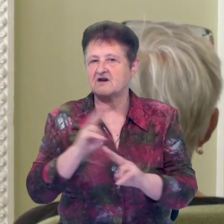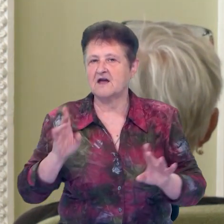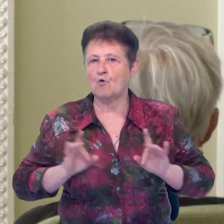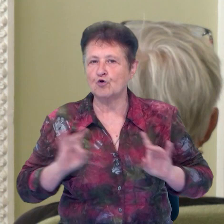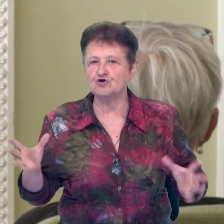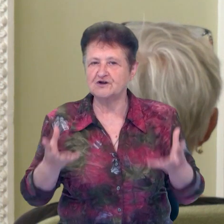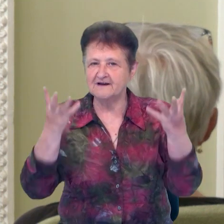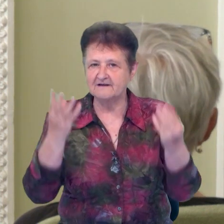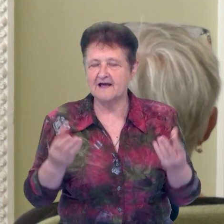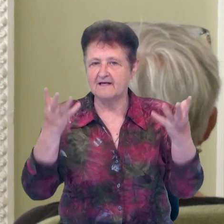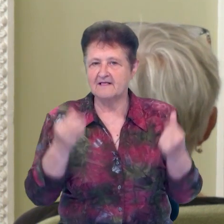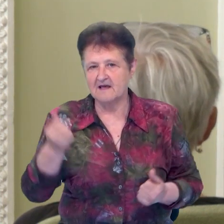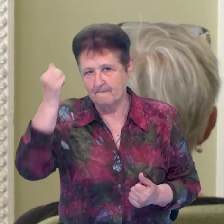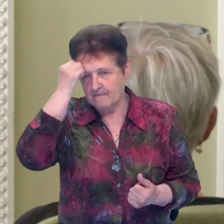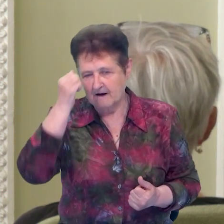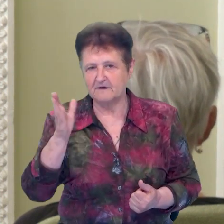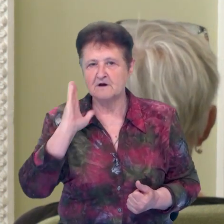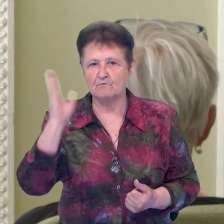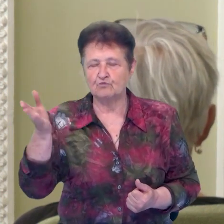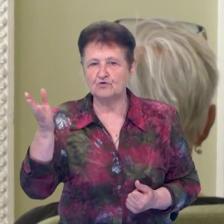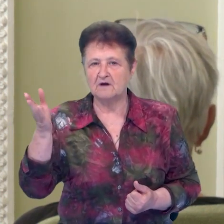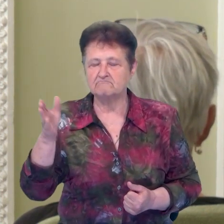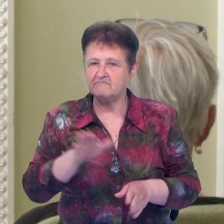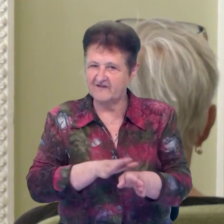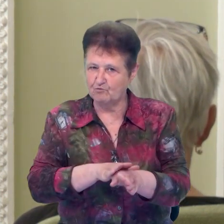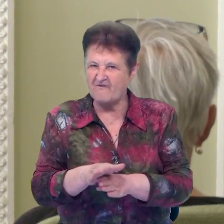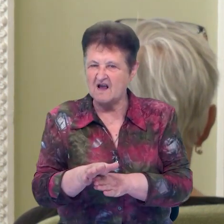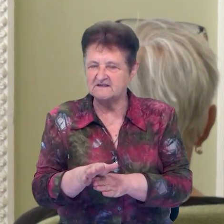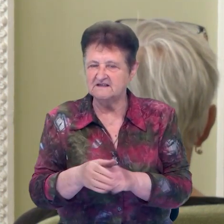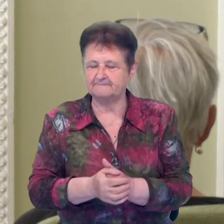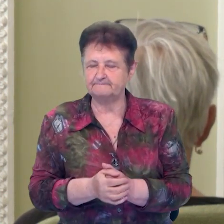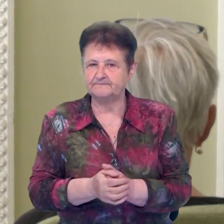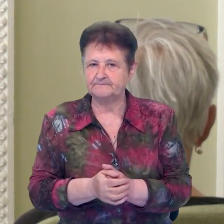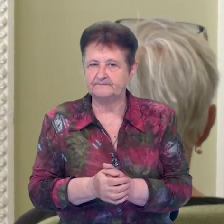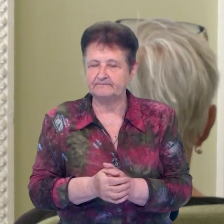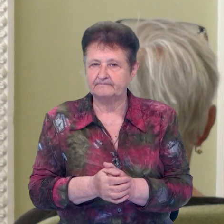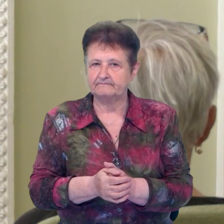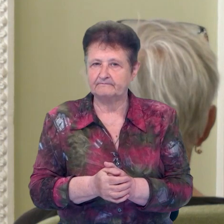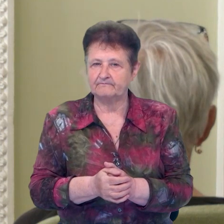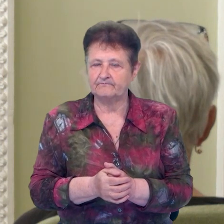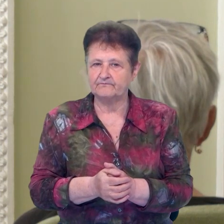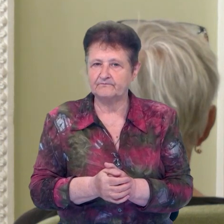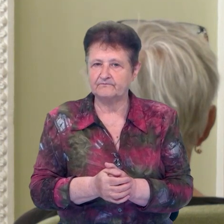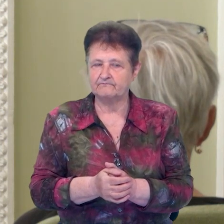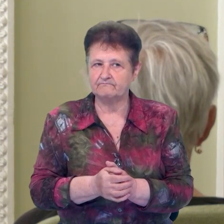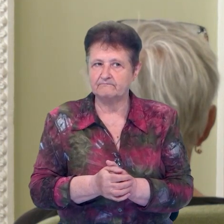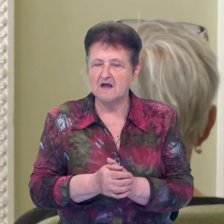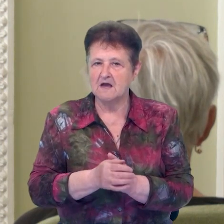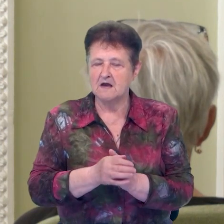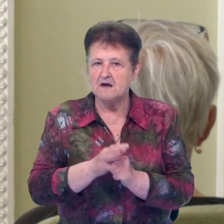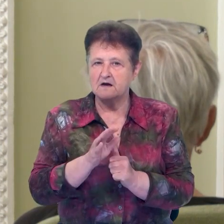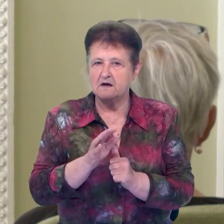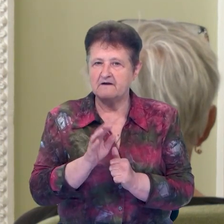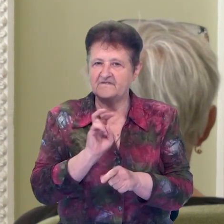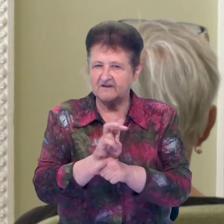дні, в дні пам'яті буде відбування тієї кількості